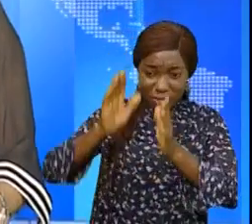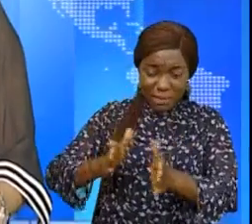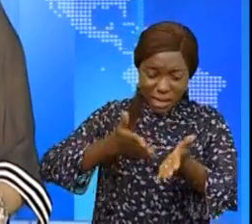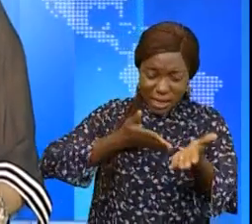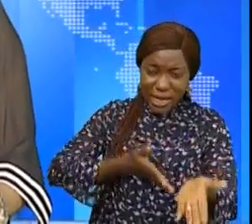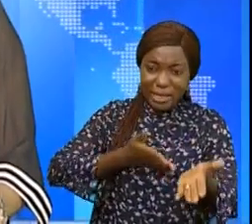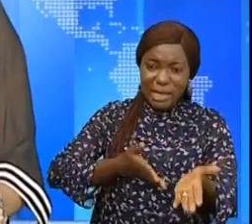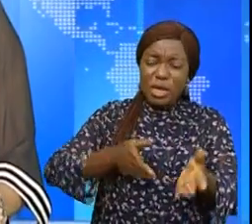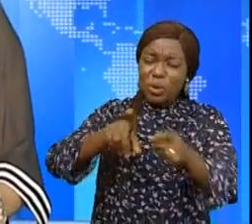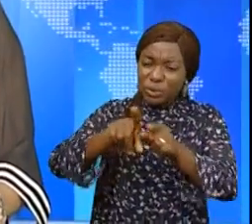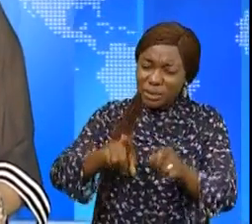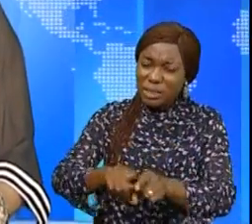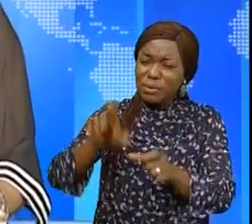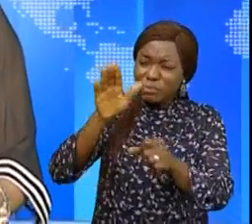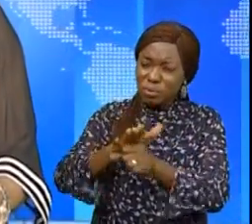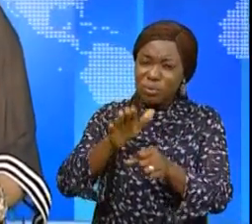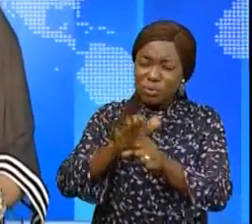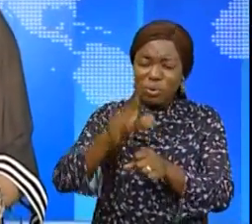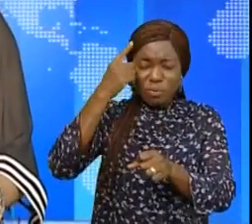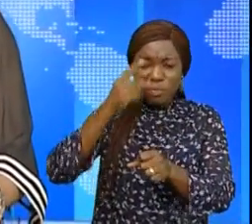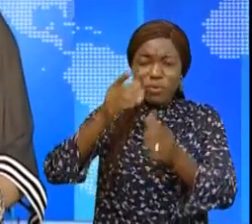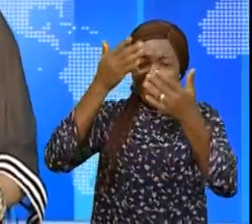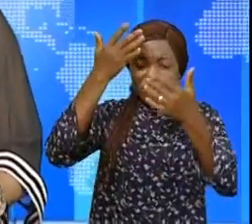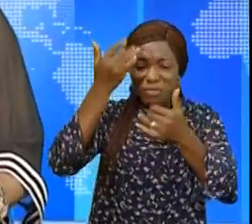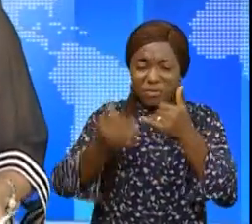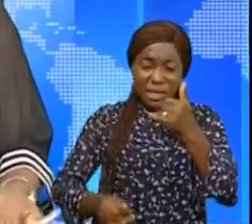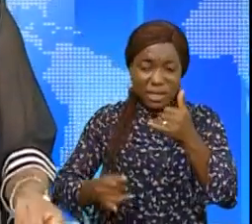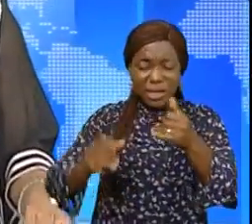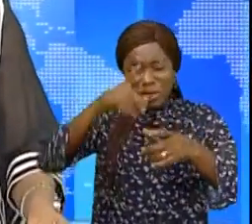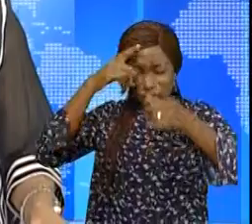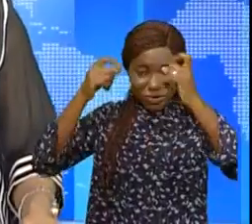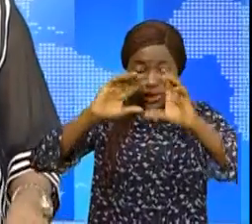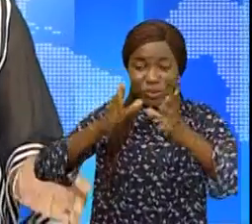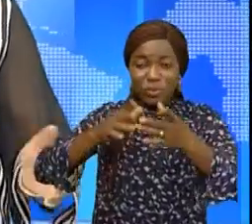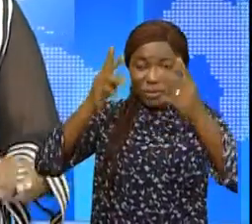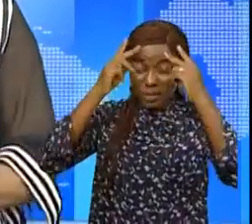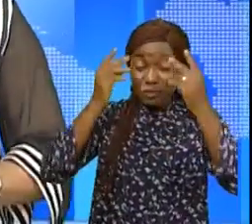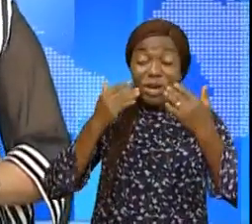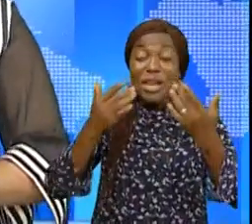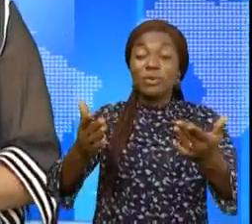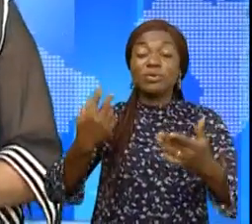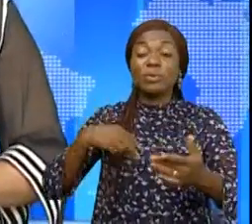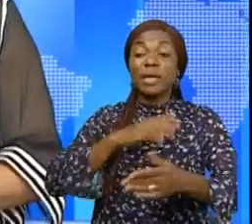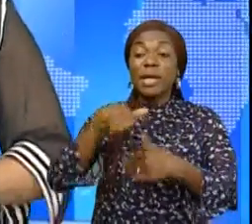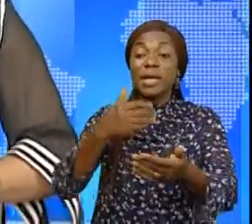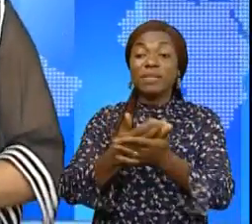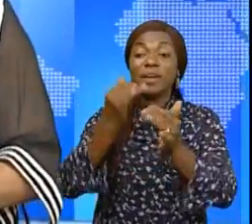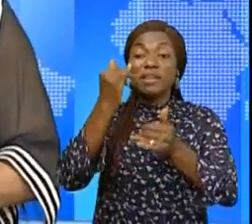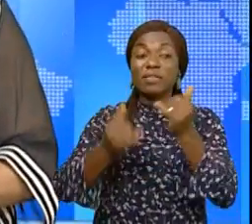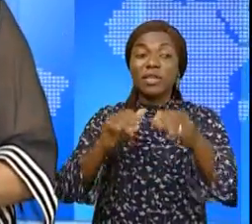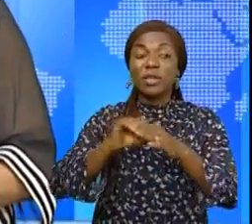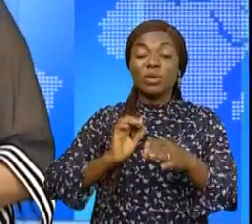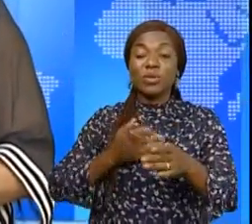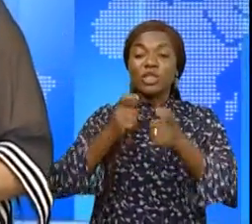'est fait suivre pour alléger la souffrance de toutes les victimes voilà ça s est fini pour ce soir